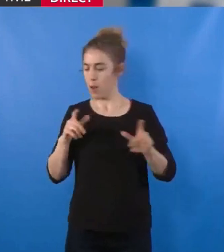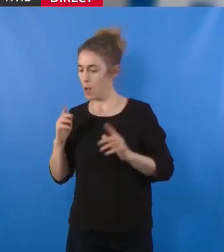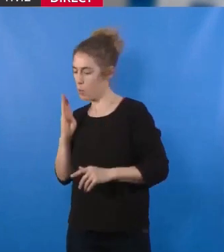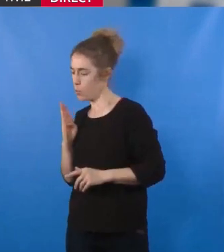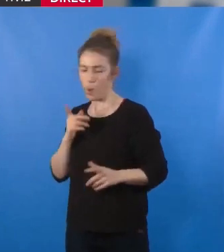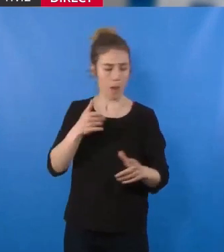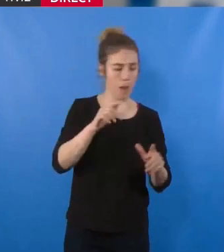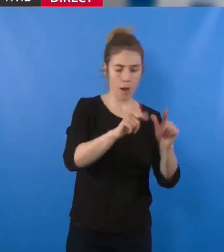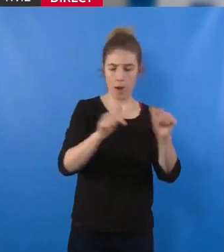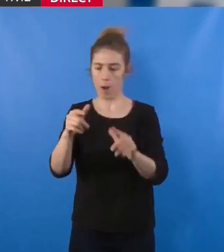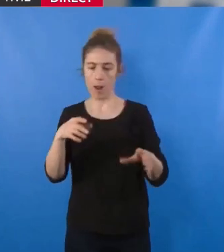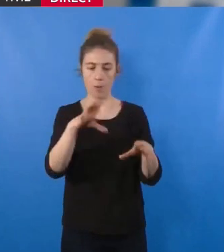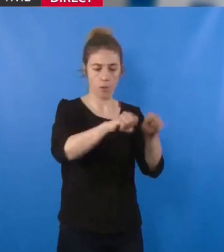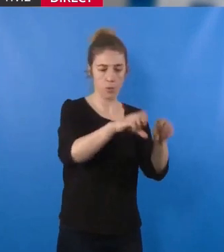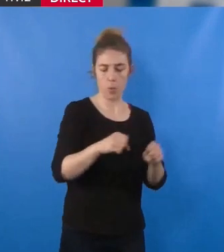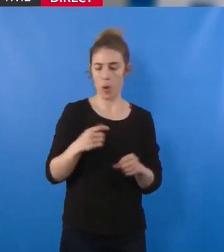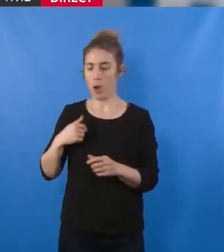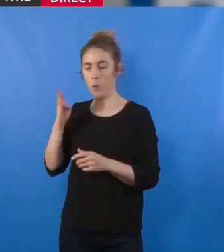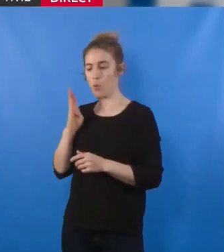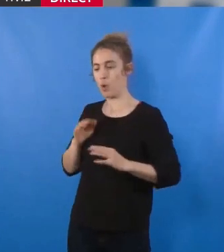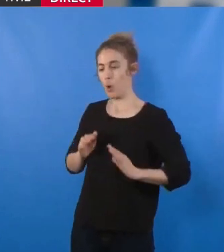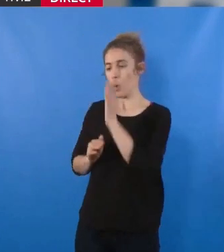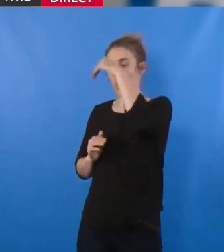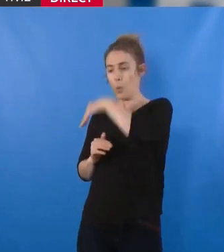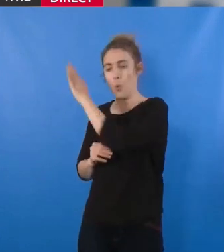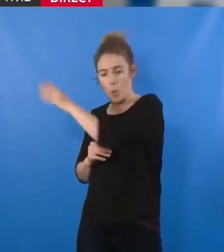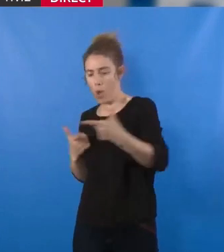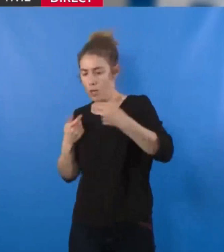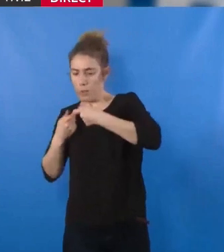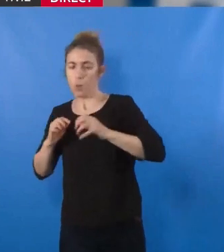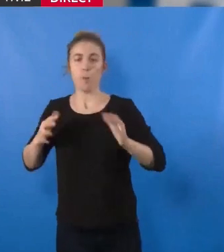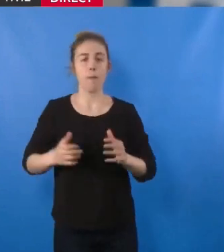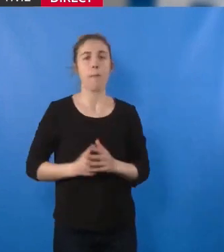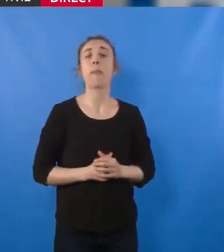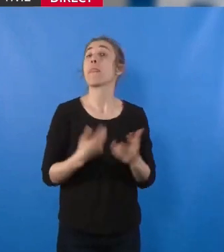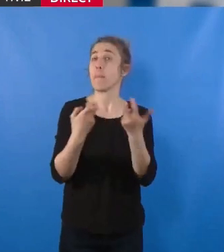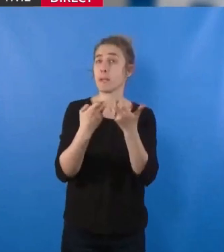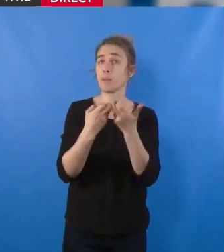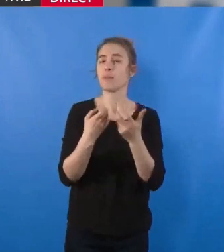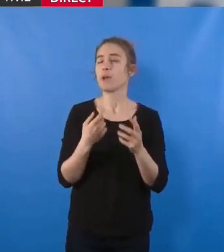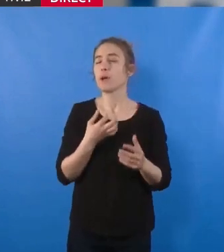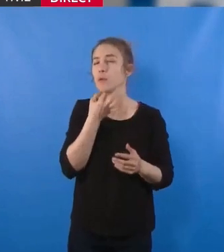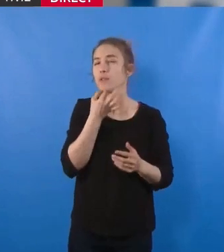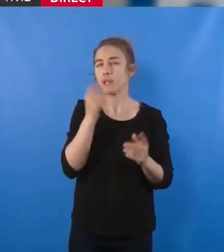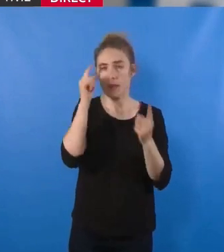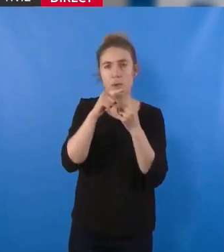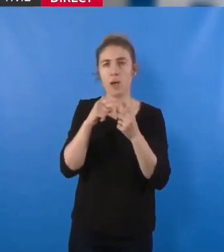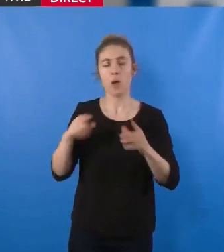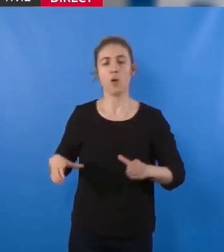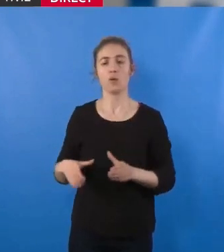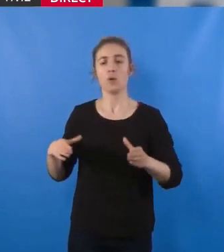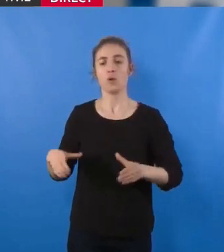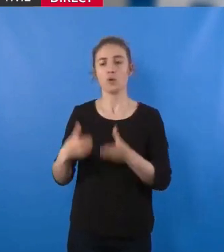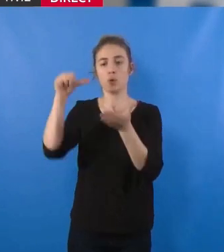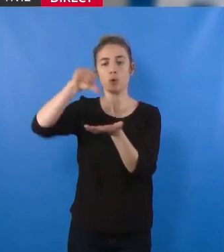tenant compte des pics de consommation. J'en profite, si vous me le permettez, pour évoquer le projet de conversion de la centrale de Cordemais à la